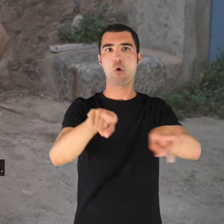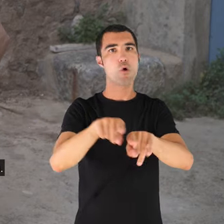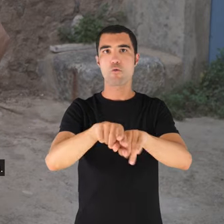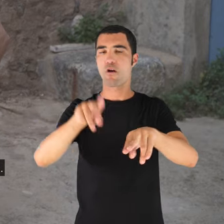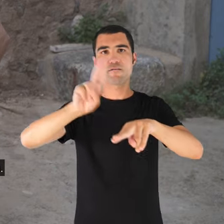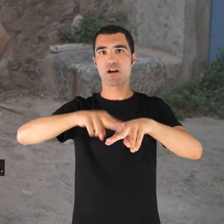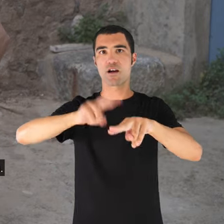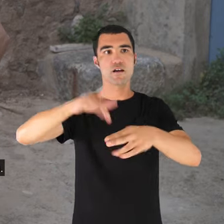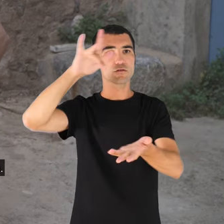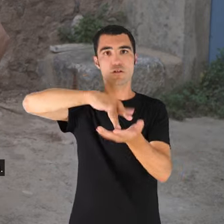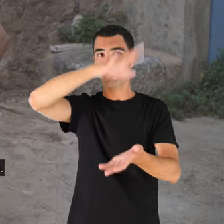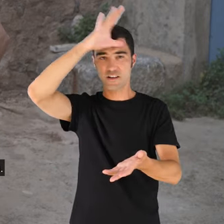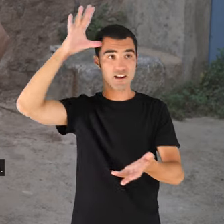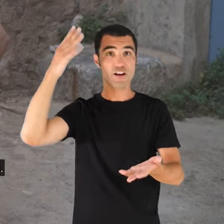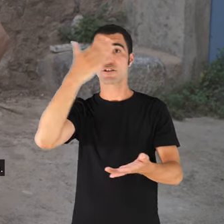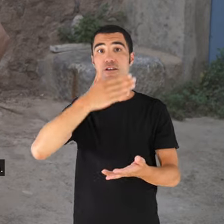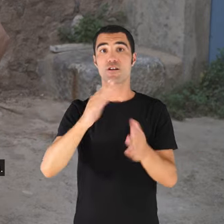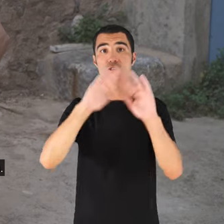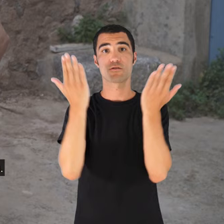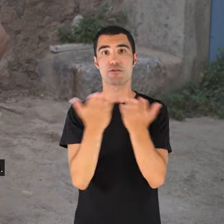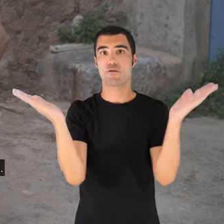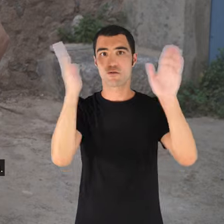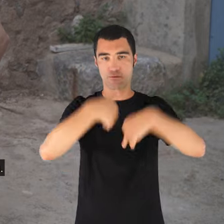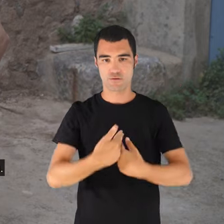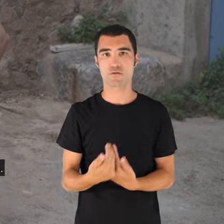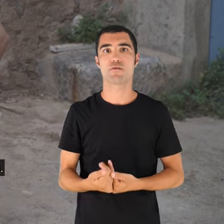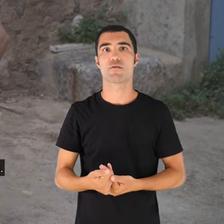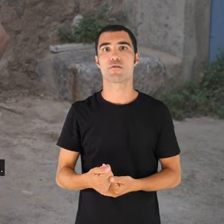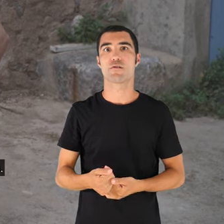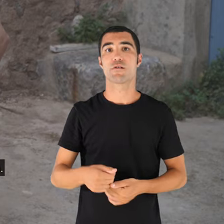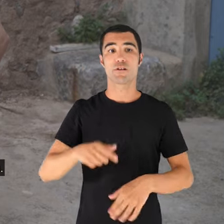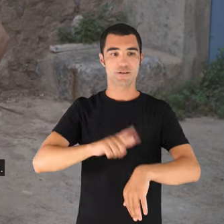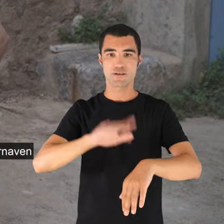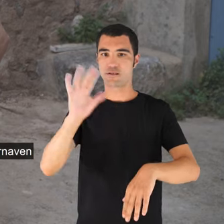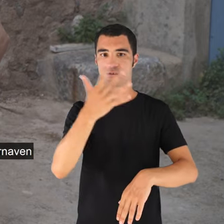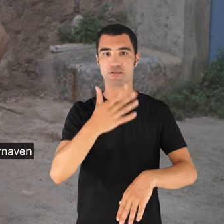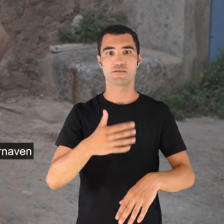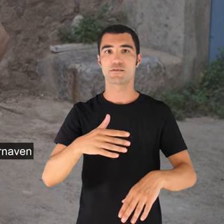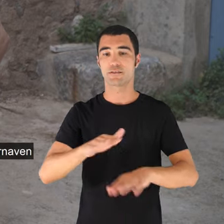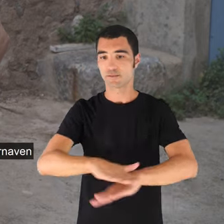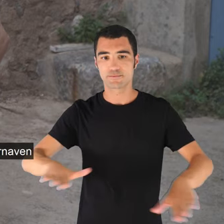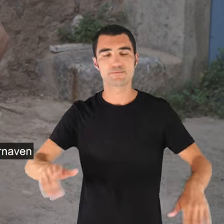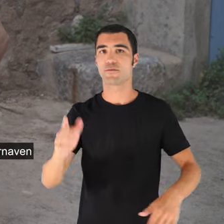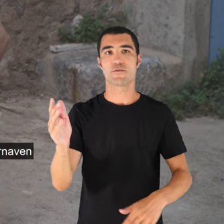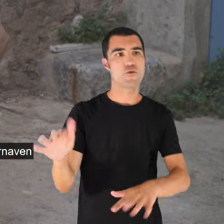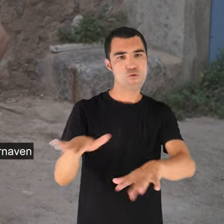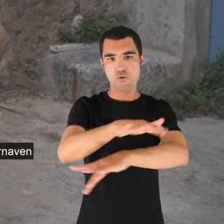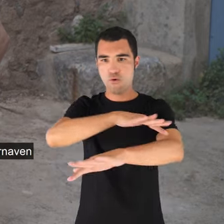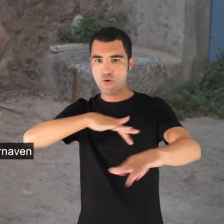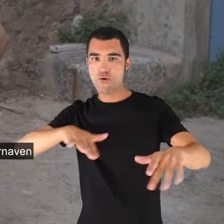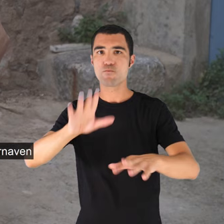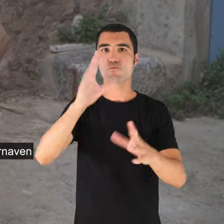havia escola, m'entén. Així, però fins a les 5, els infants no sortien. jugàvem molt a sa pilota. A